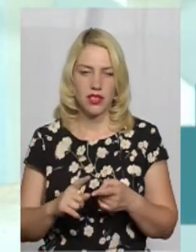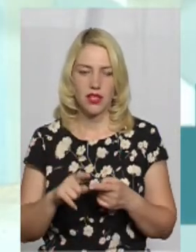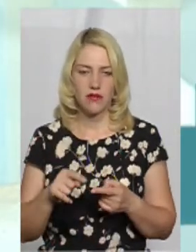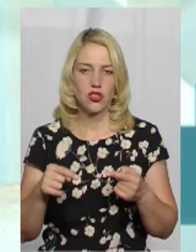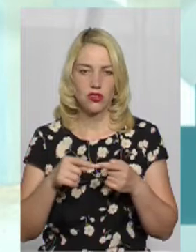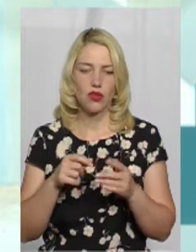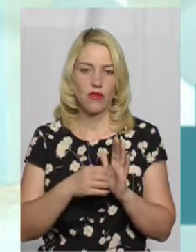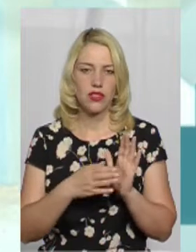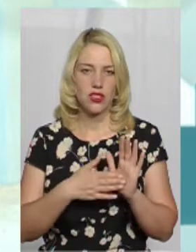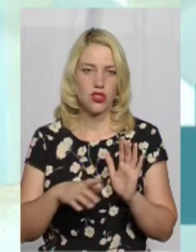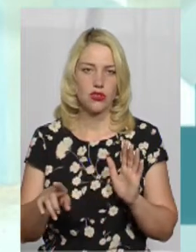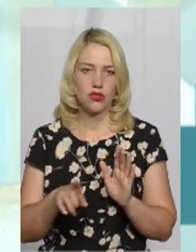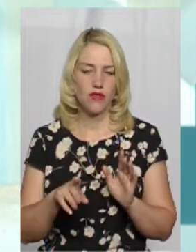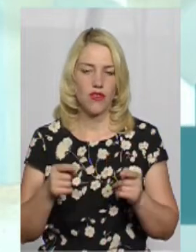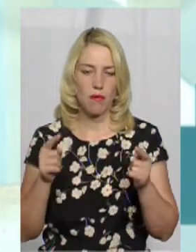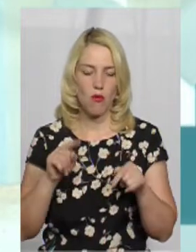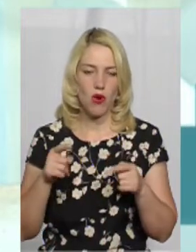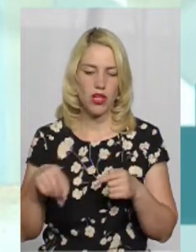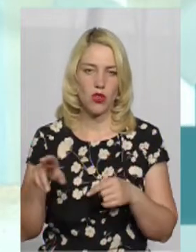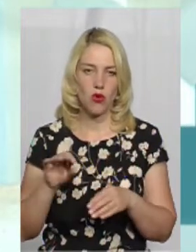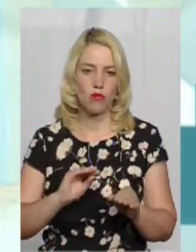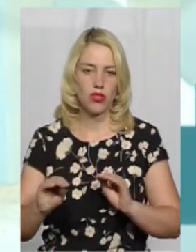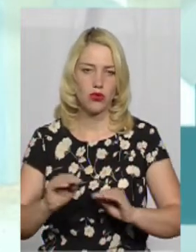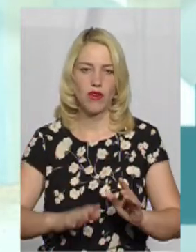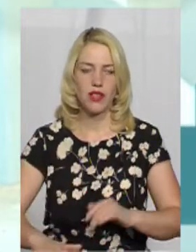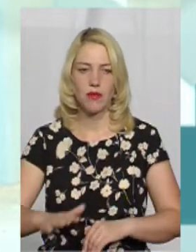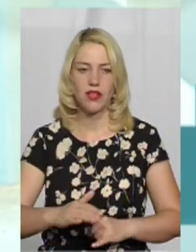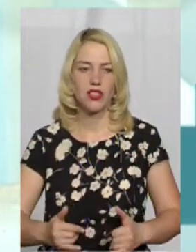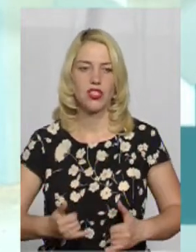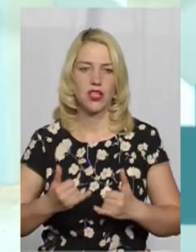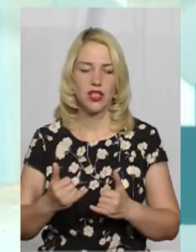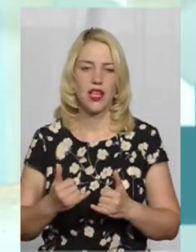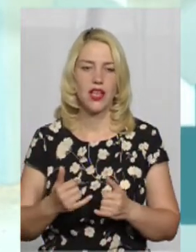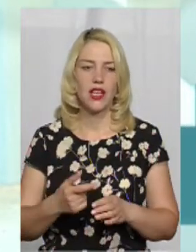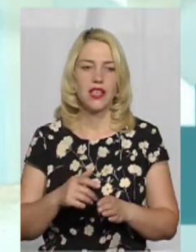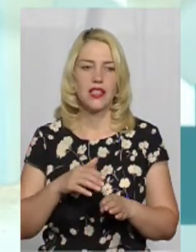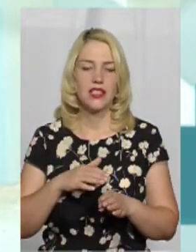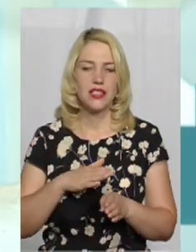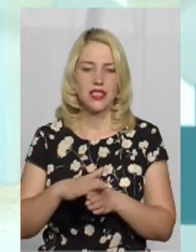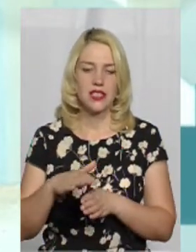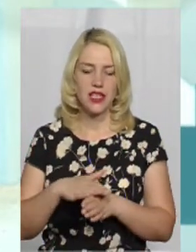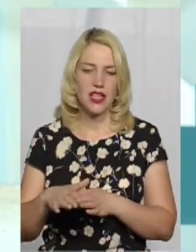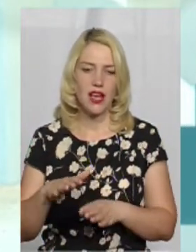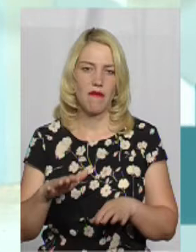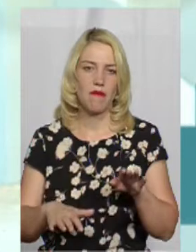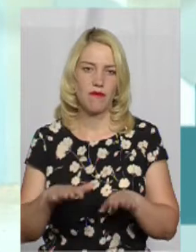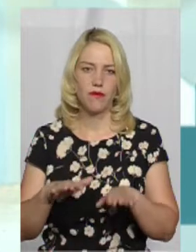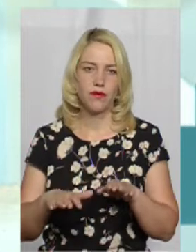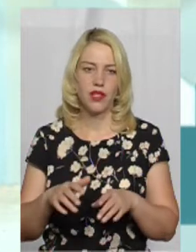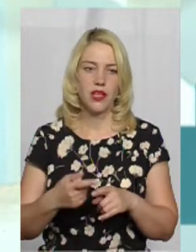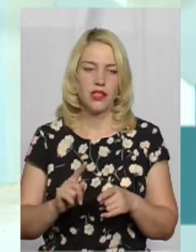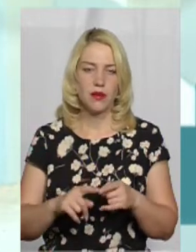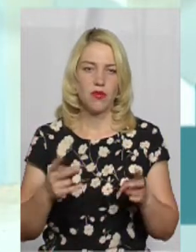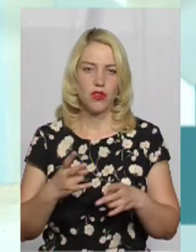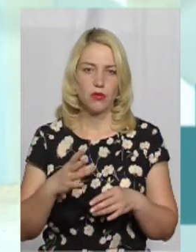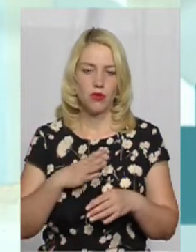чітко визначено вимоги до облаштування майданчика для здійснення габаритно-габаритного контролю. Розпочнемо з того,